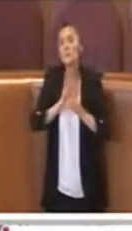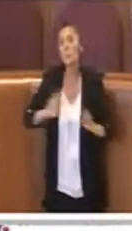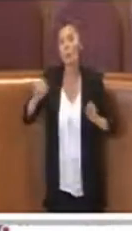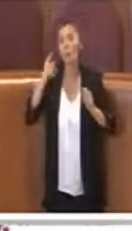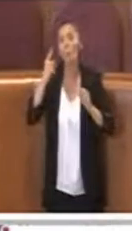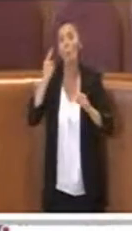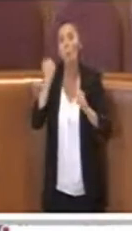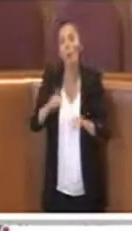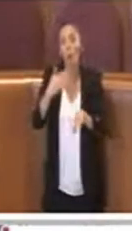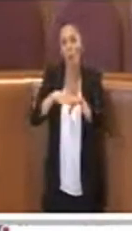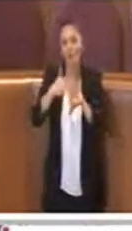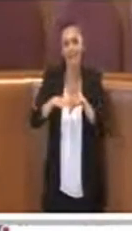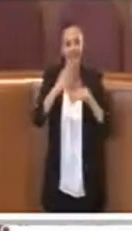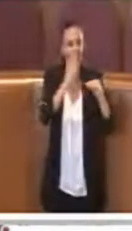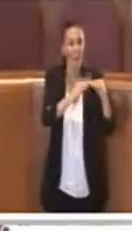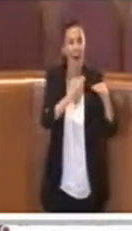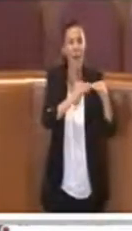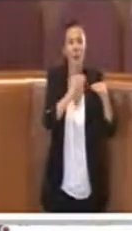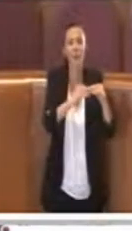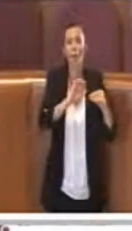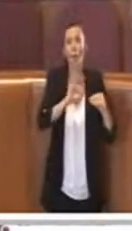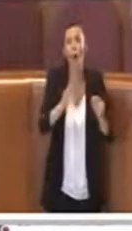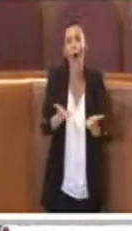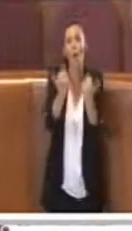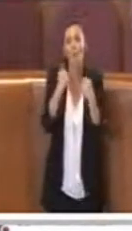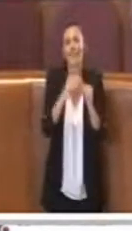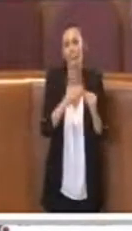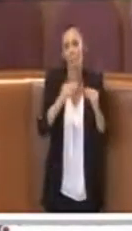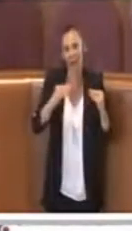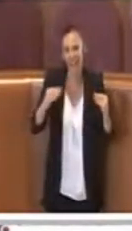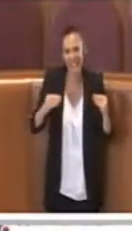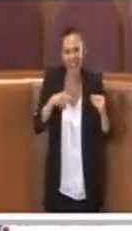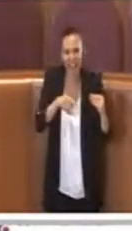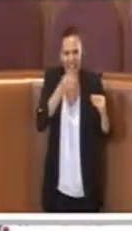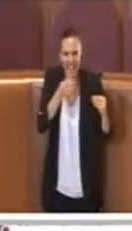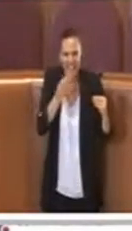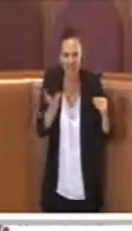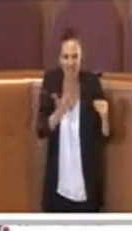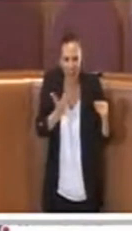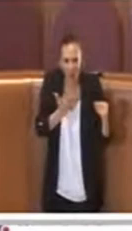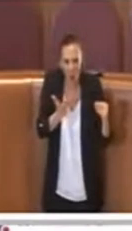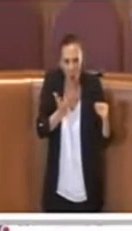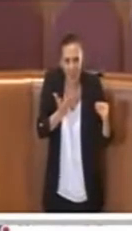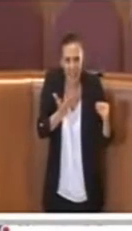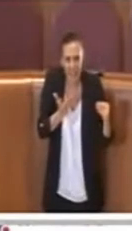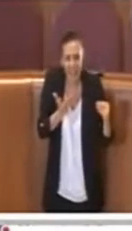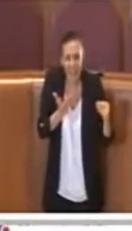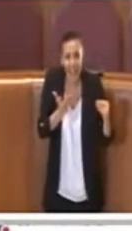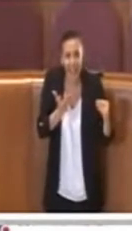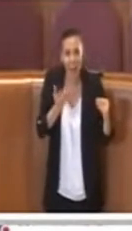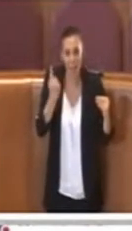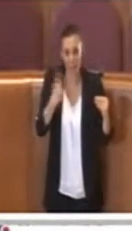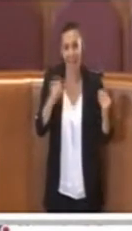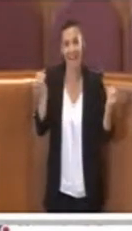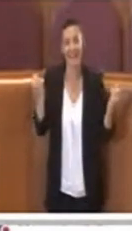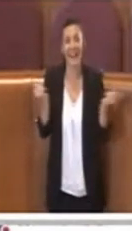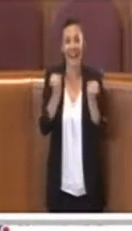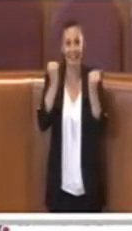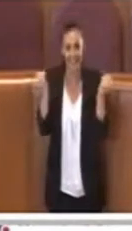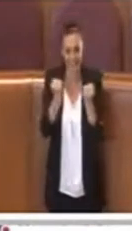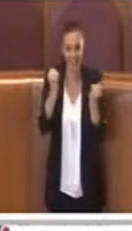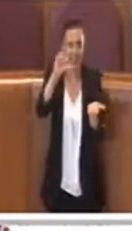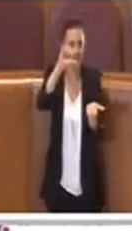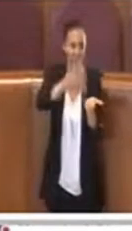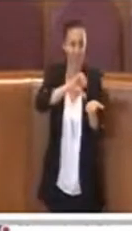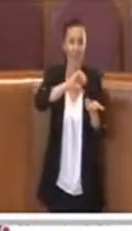manutenzione o per l'acquisto di materiali che si intende materiali ovviamente per l'attività dei centri